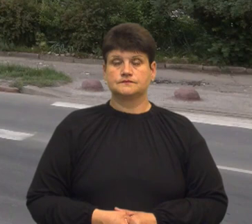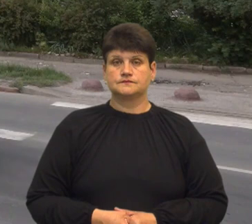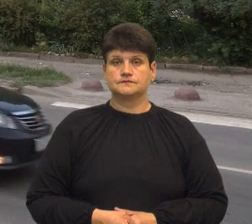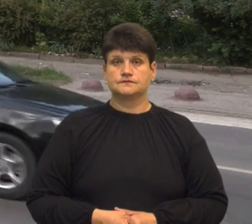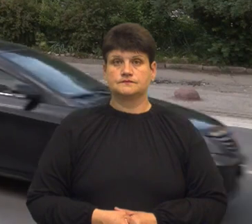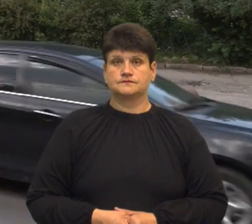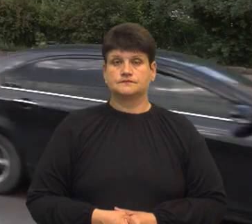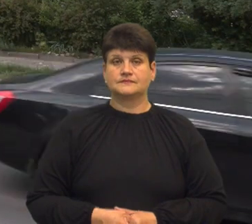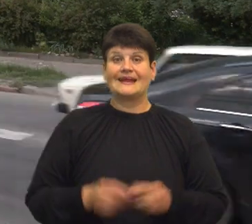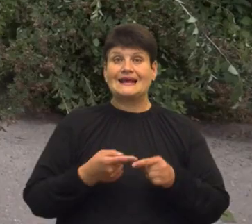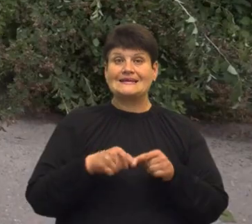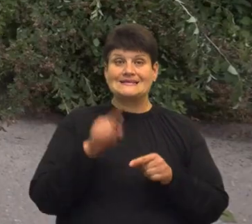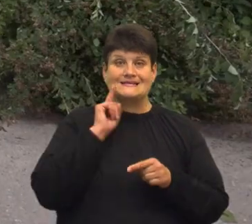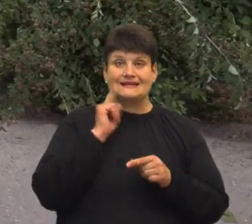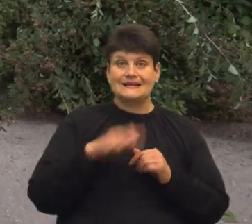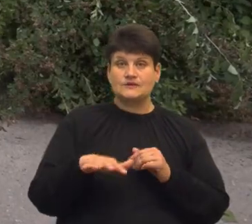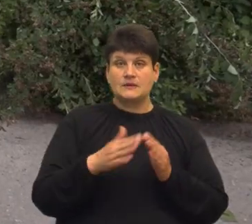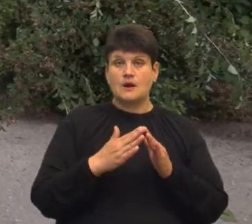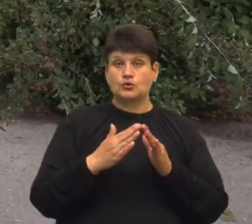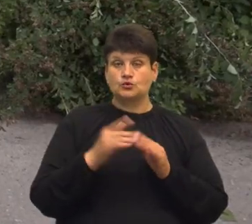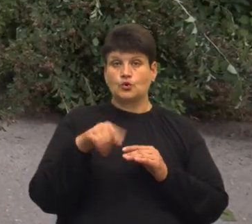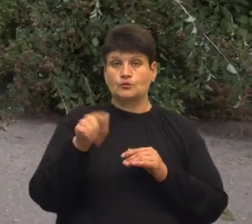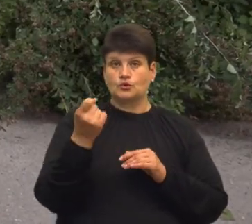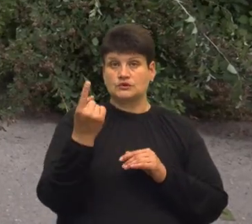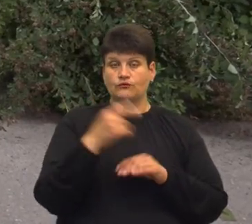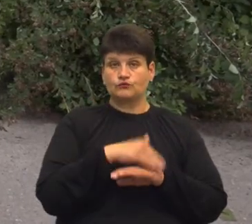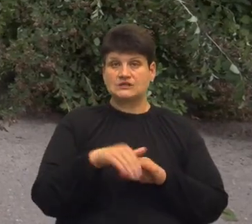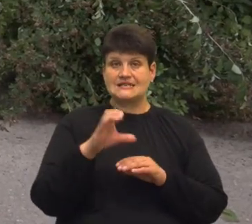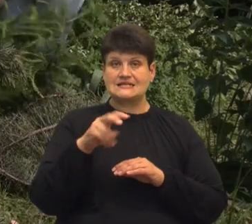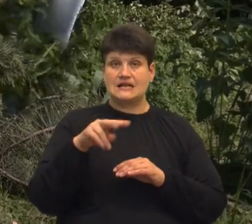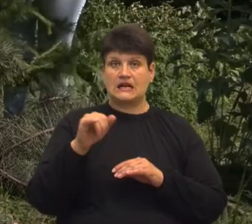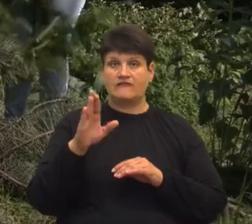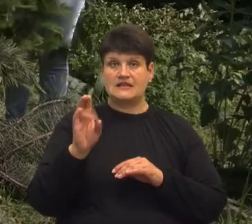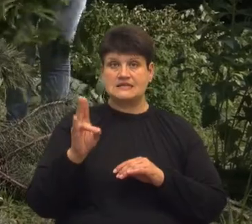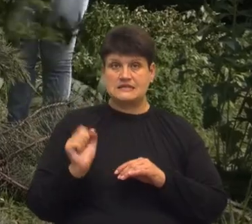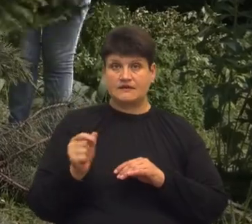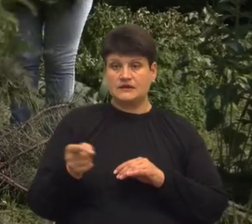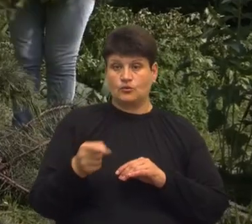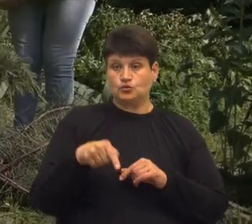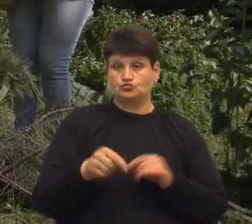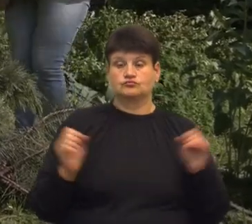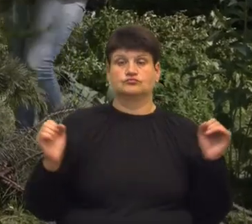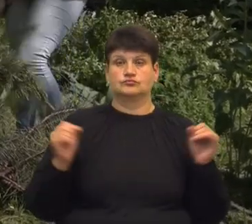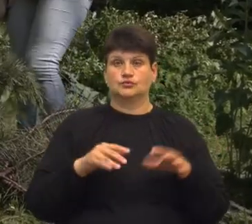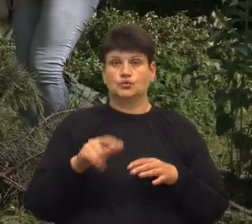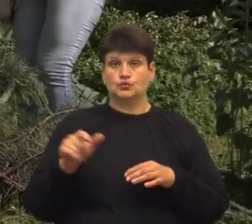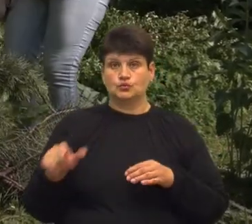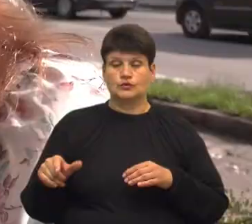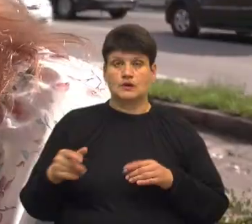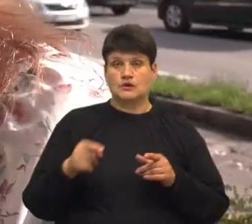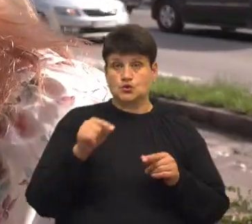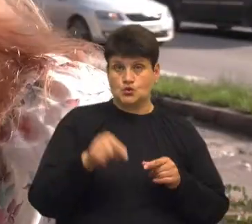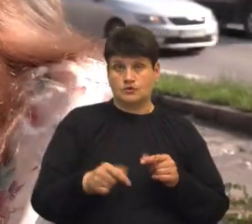Це зелена зона біля будинку номер 11 на вулиці Слівенській у Тернополі. Тут зібралися мешканці цього та прилеглих